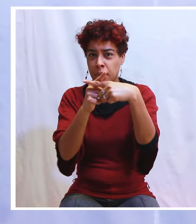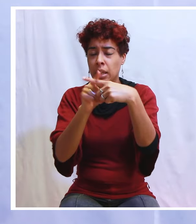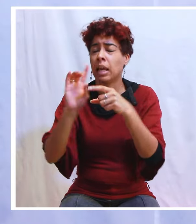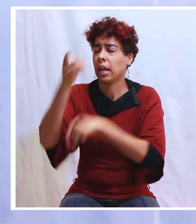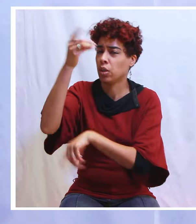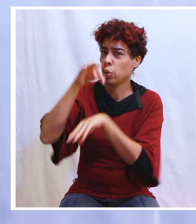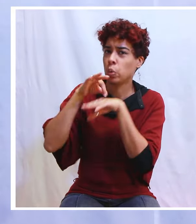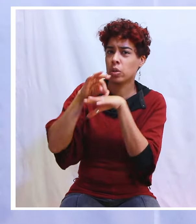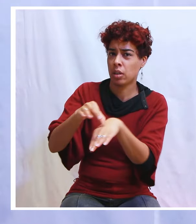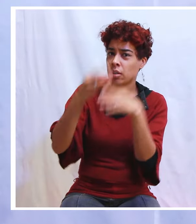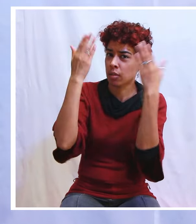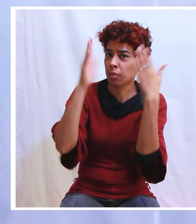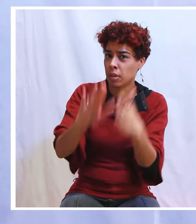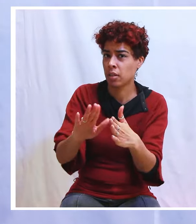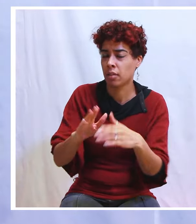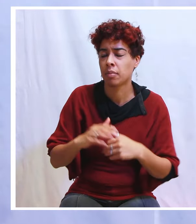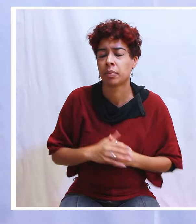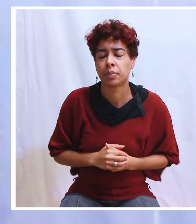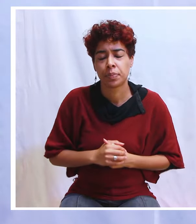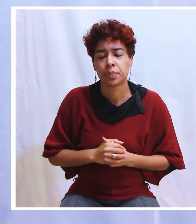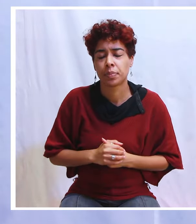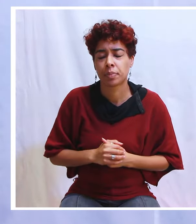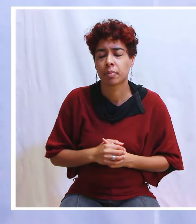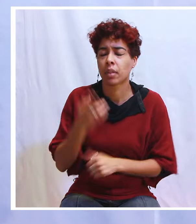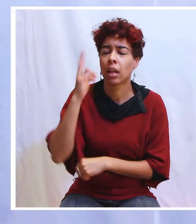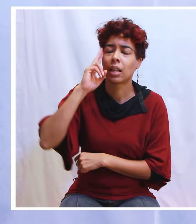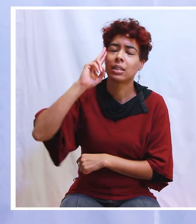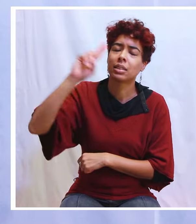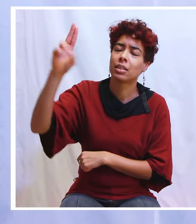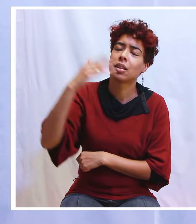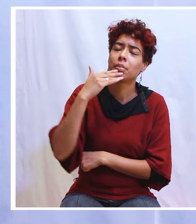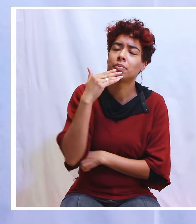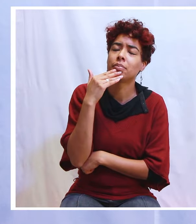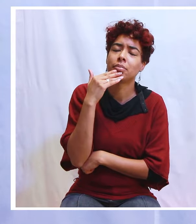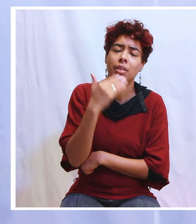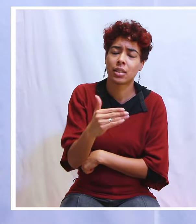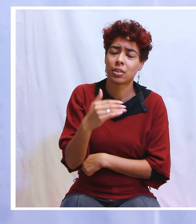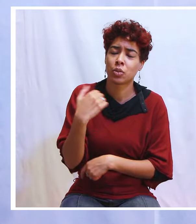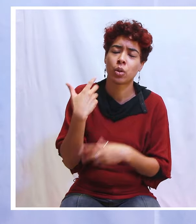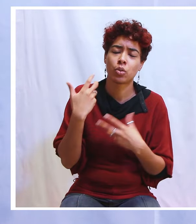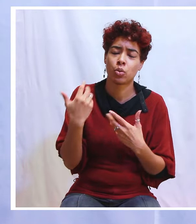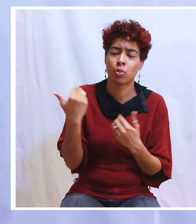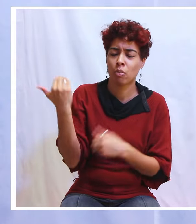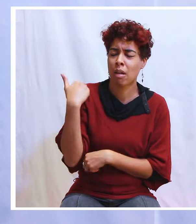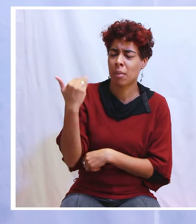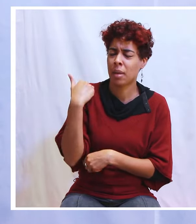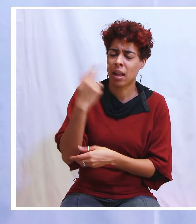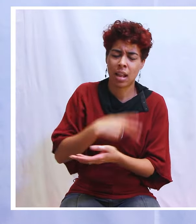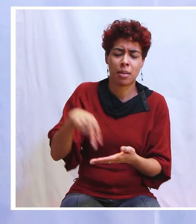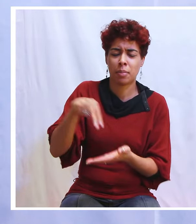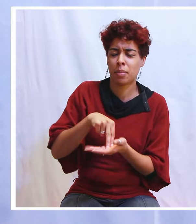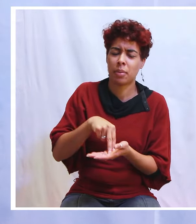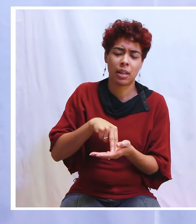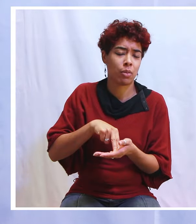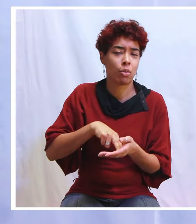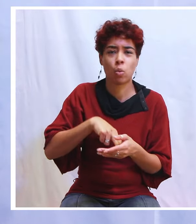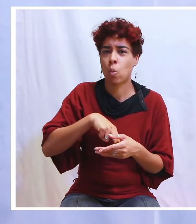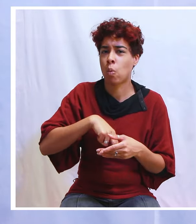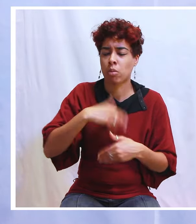bénira. Et je vais prier dans ce sens-là aujourd'hui. Seigneur, merci parce que tu nous appelles à nous tenir debout et à marcher pour ta gloire, Seigneur.